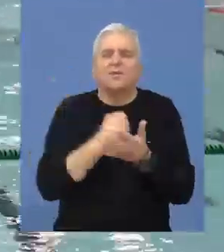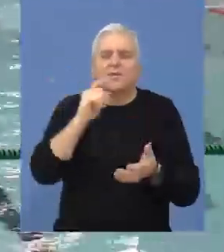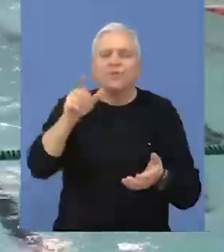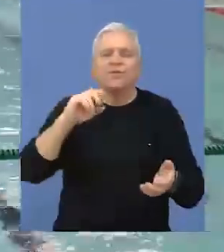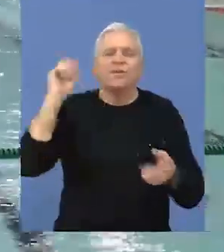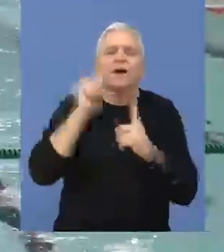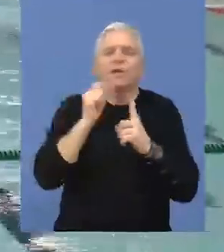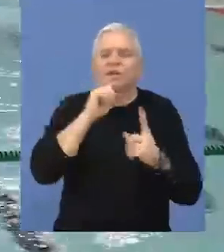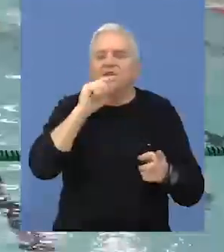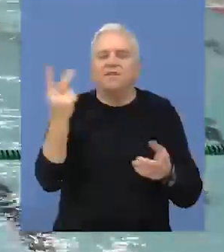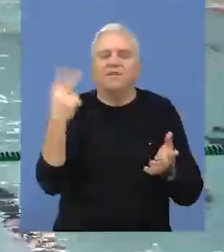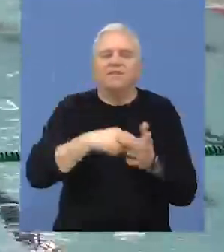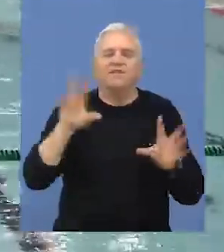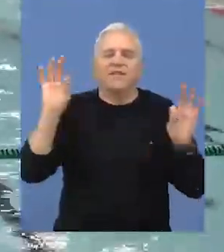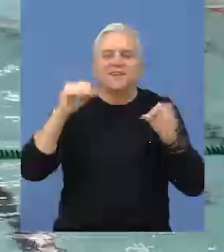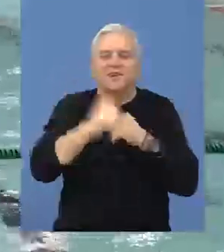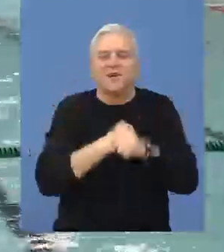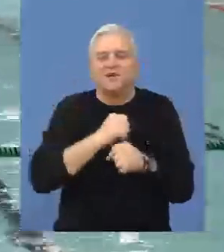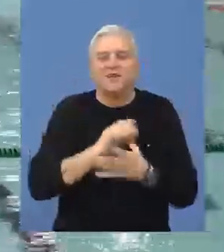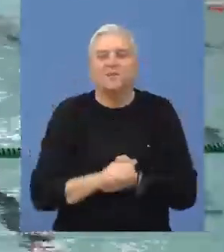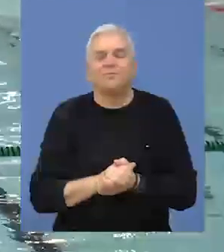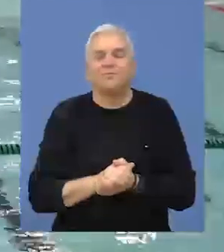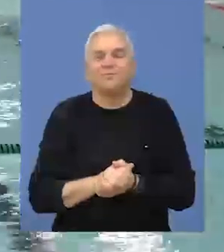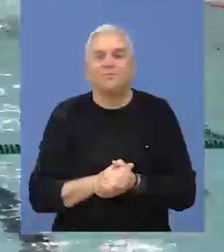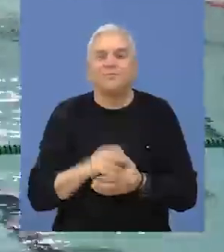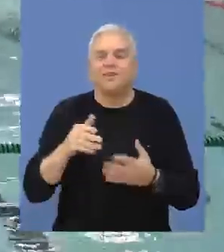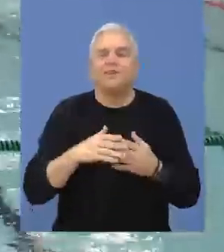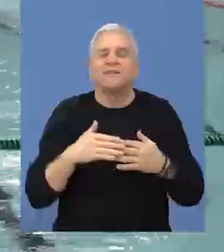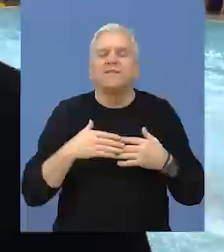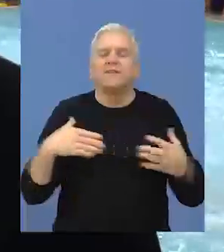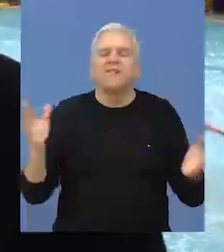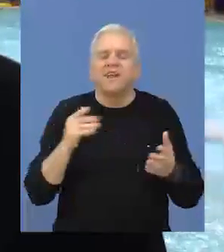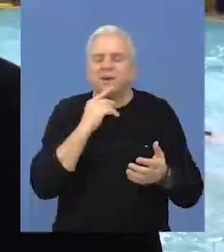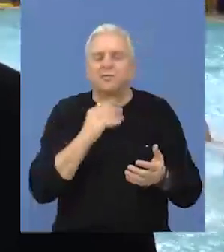savladale vater Poleskinje Panioniosa 2010. godišta.